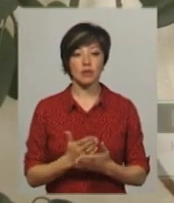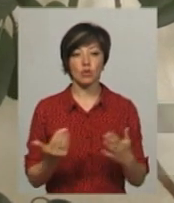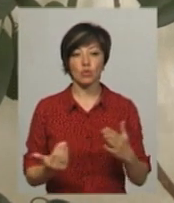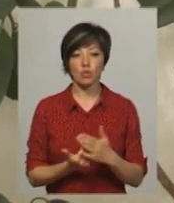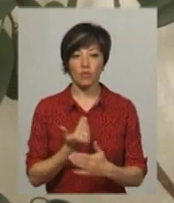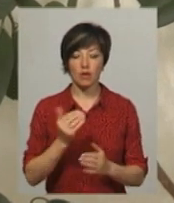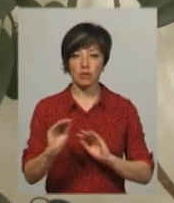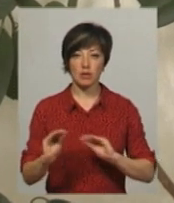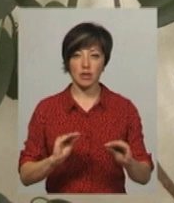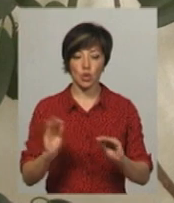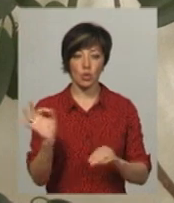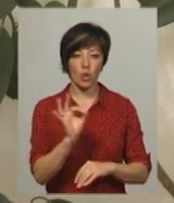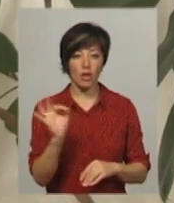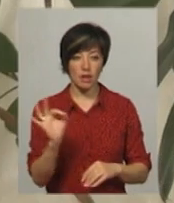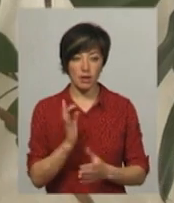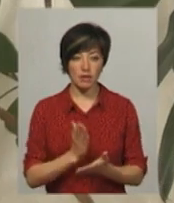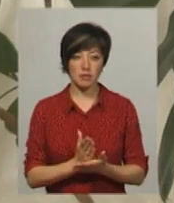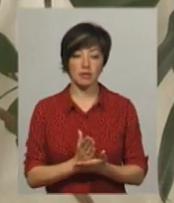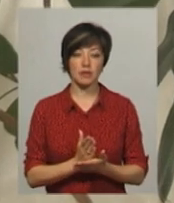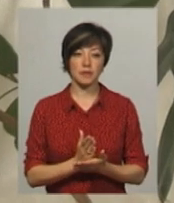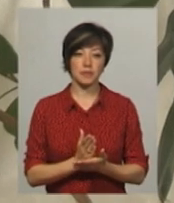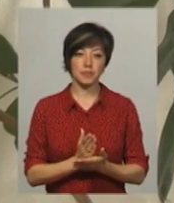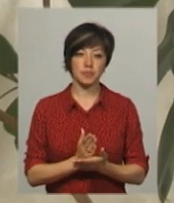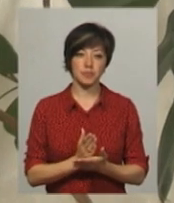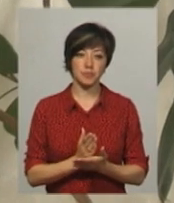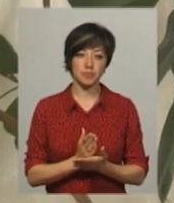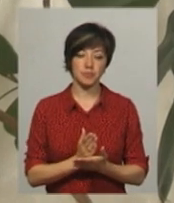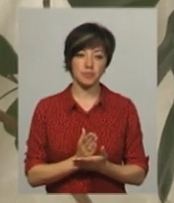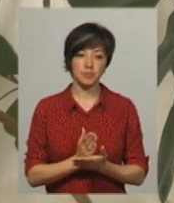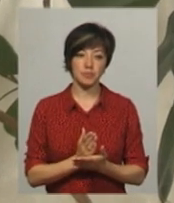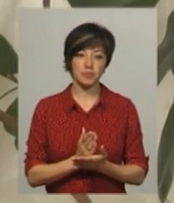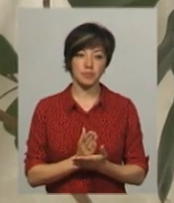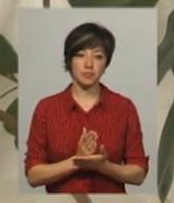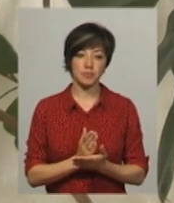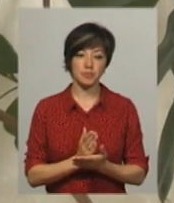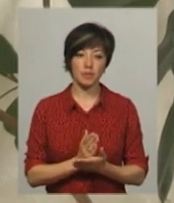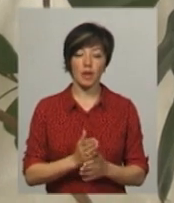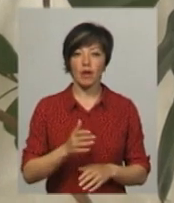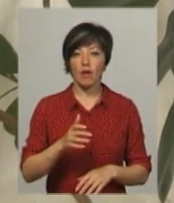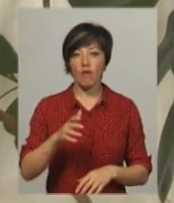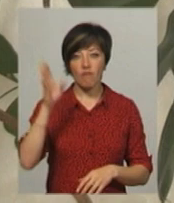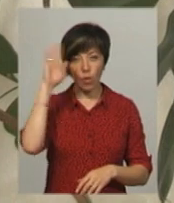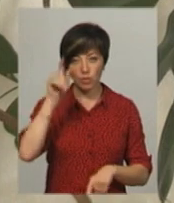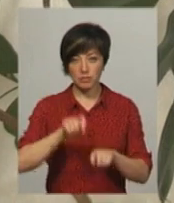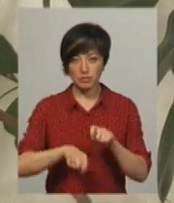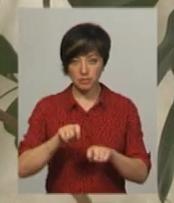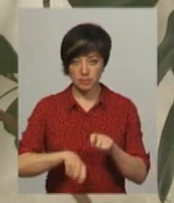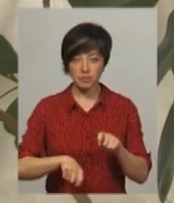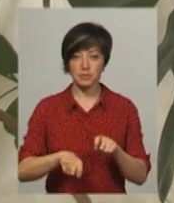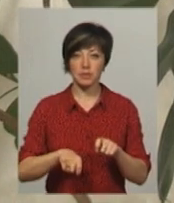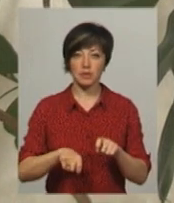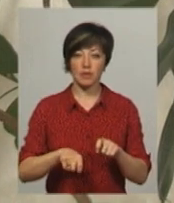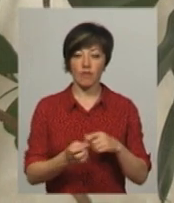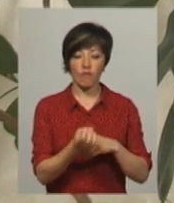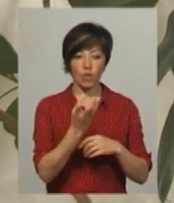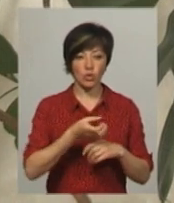модульний туалет. Пройшли проби води, проби води з питних